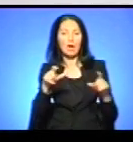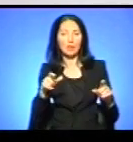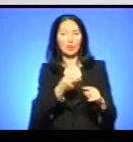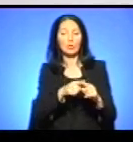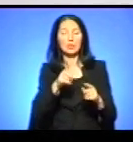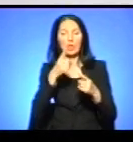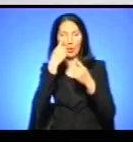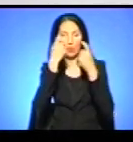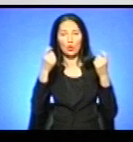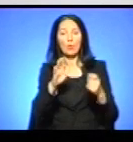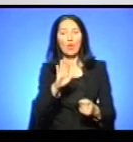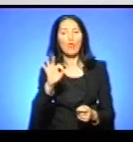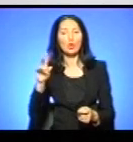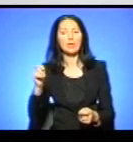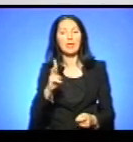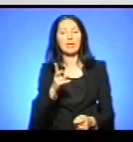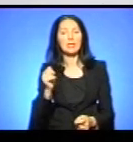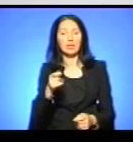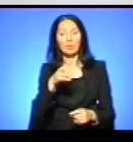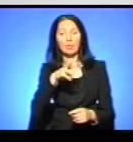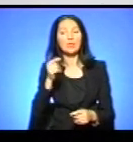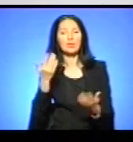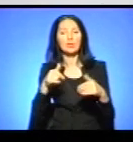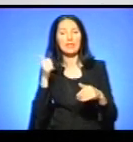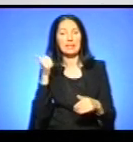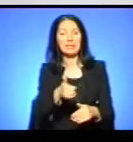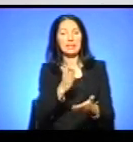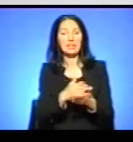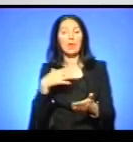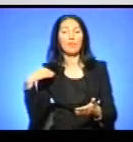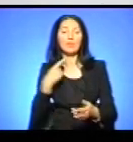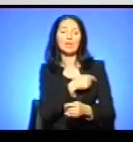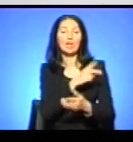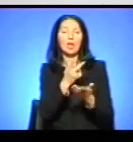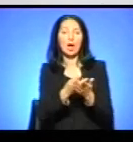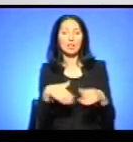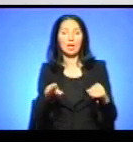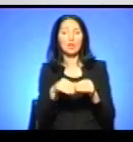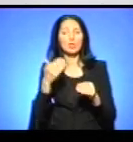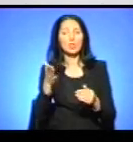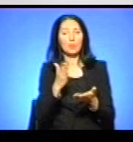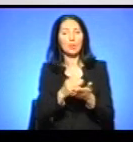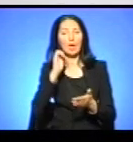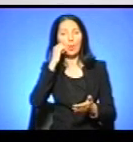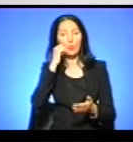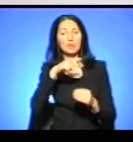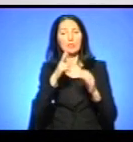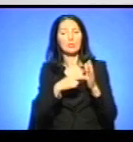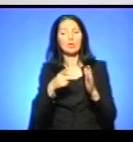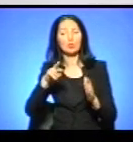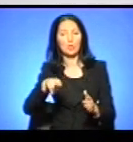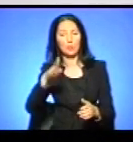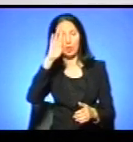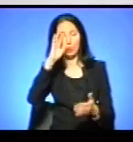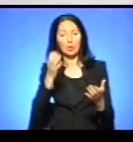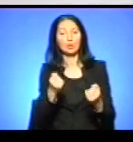Богдан Кіндій. Максим уже тиждень перебуває у Львівській лікарні. Разом з ним його бабуся. Зазначу, 17 липня хлопчик отримав опіки